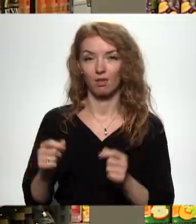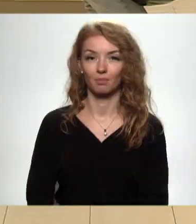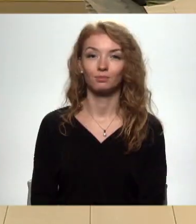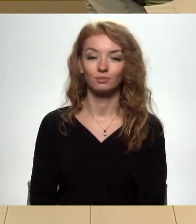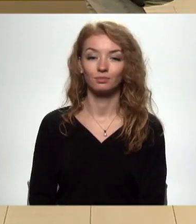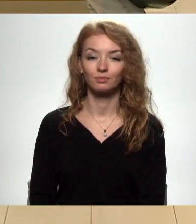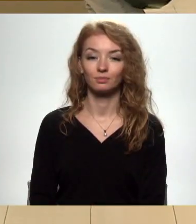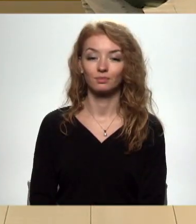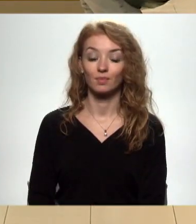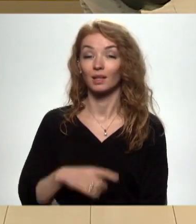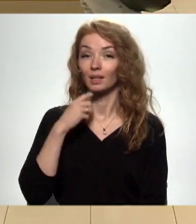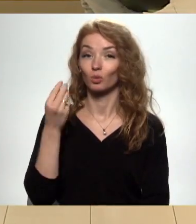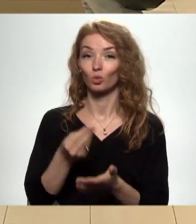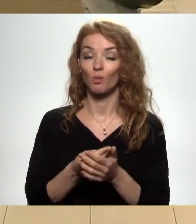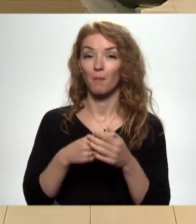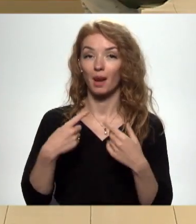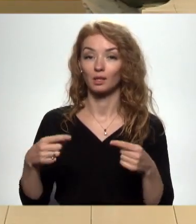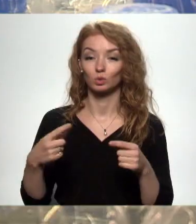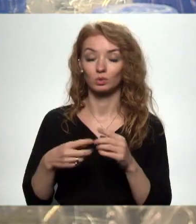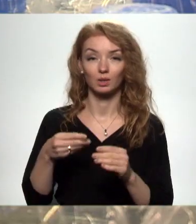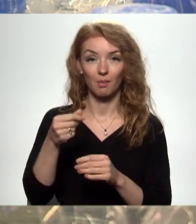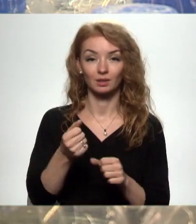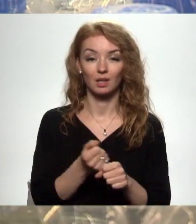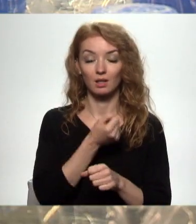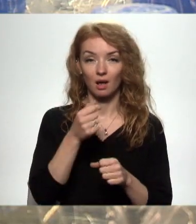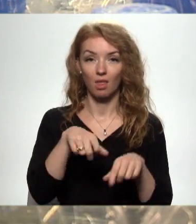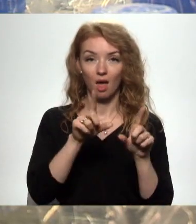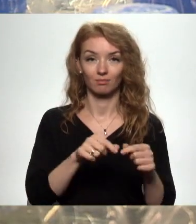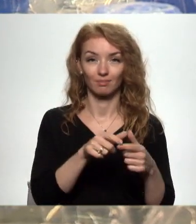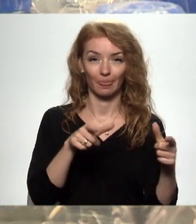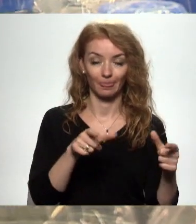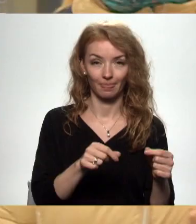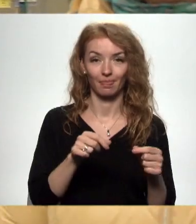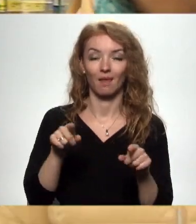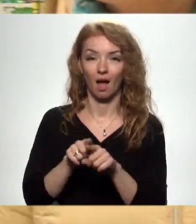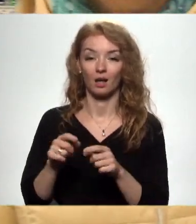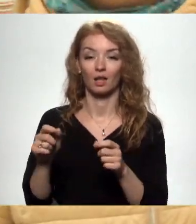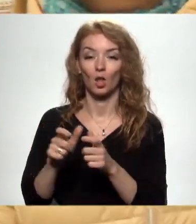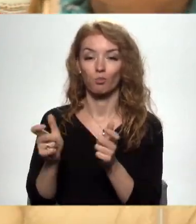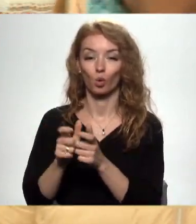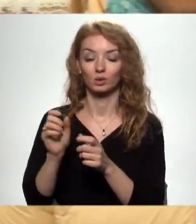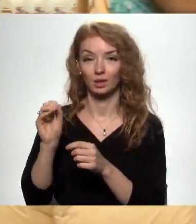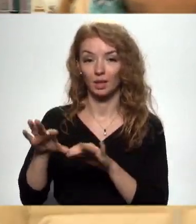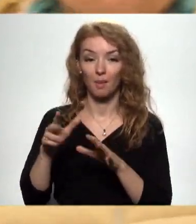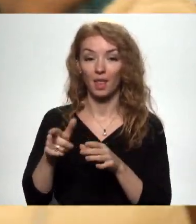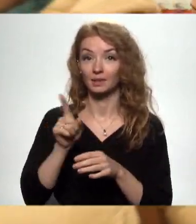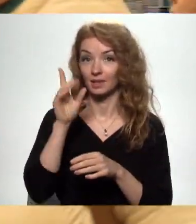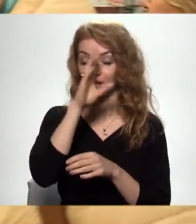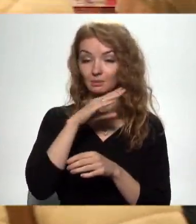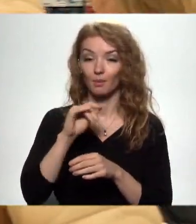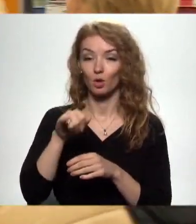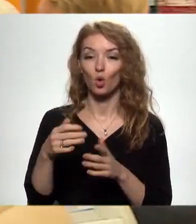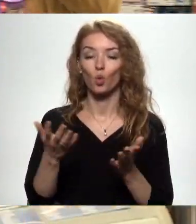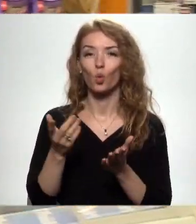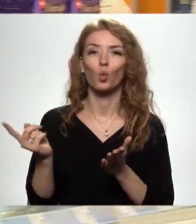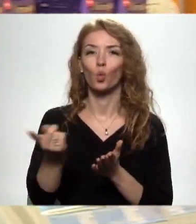Tā tad vēlos iegādāties preci un samaksāt gan ar depozīta kuponu, gan lojalitātes karti. Bet vai tas maz ir iespējams, jo